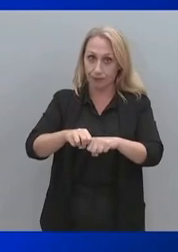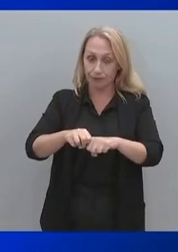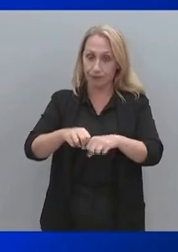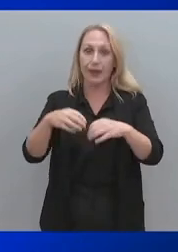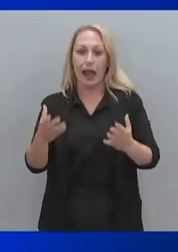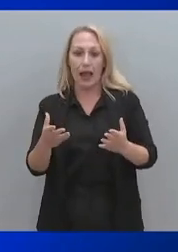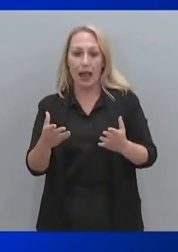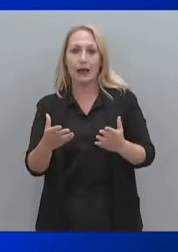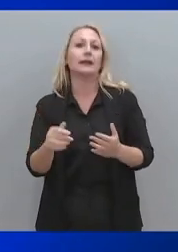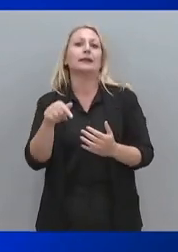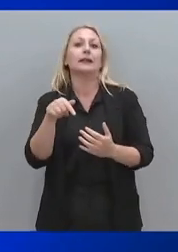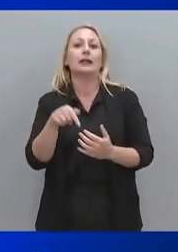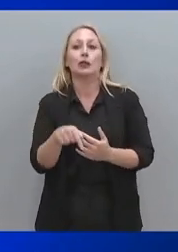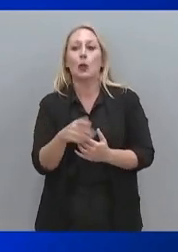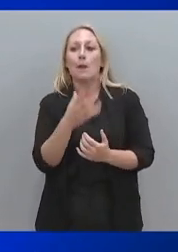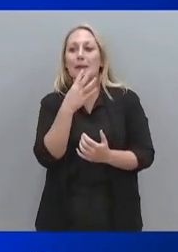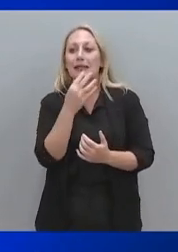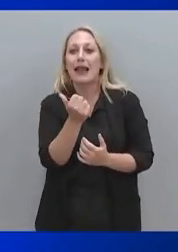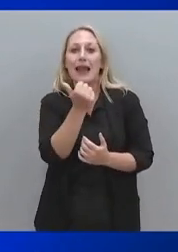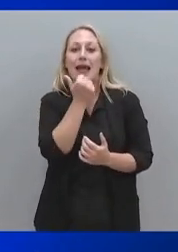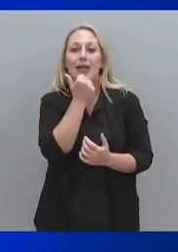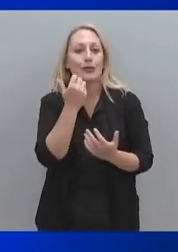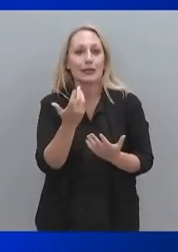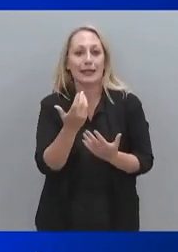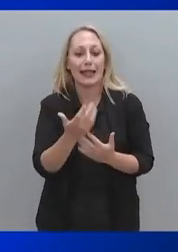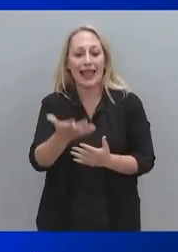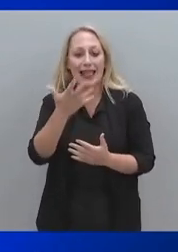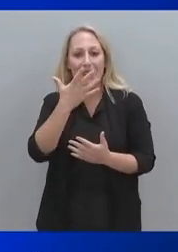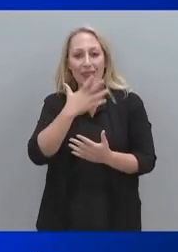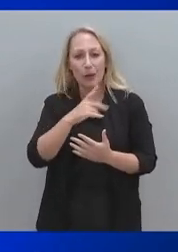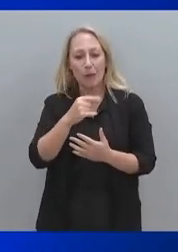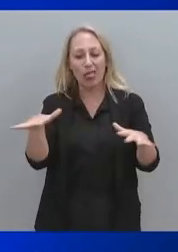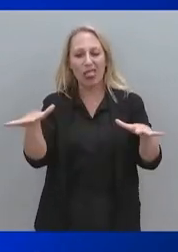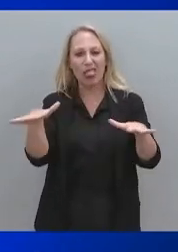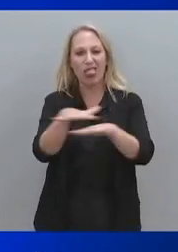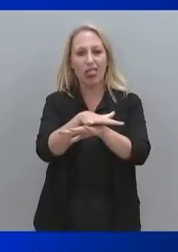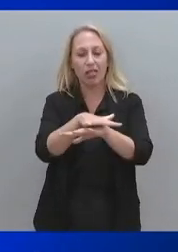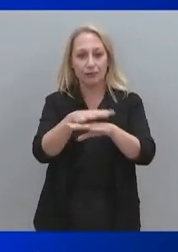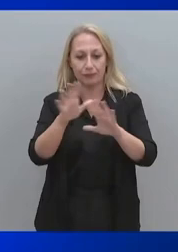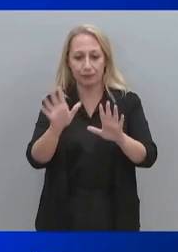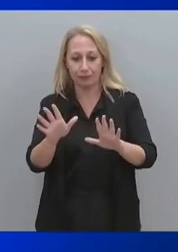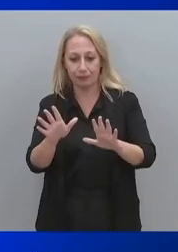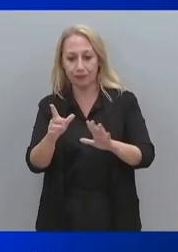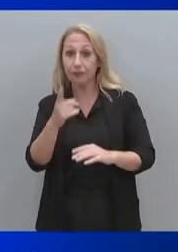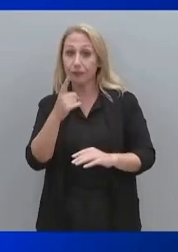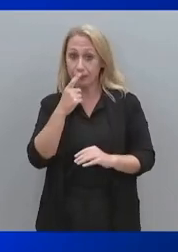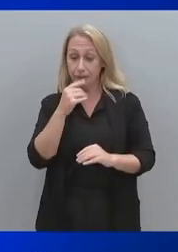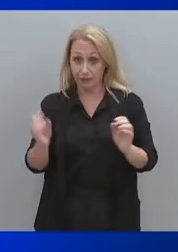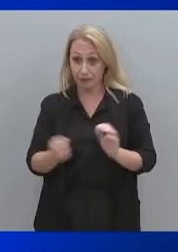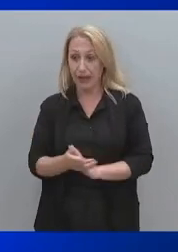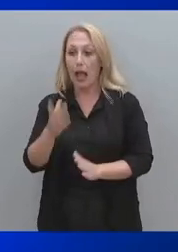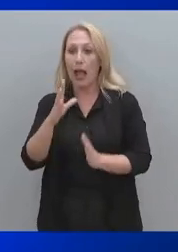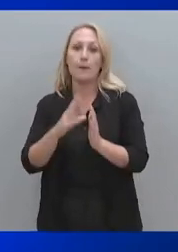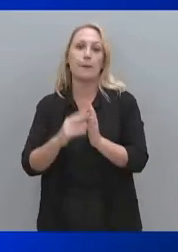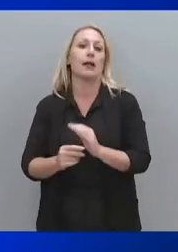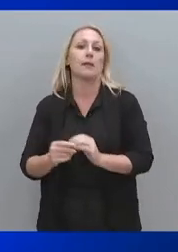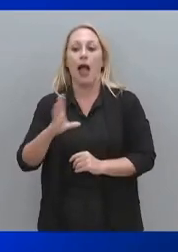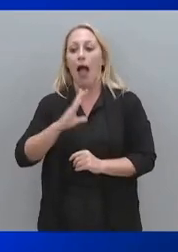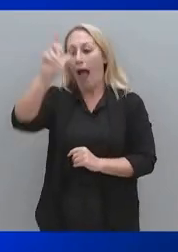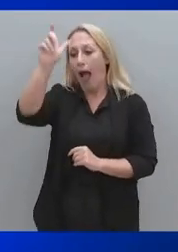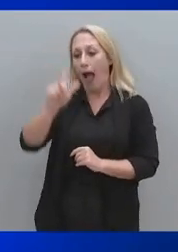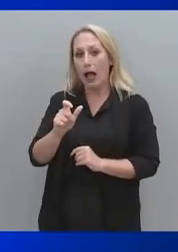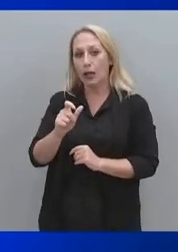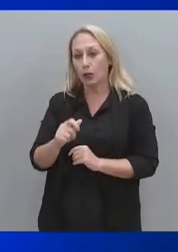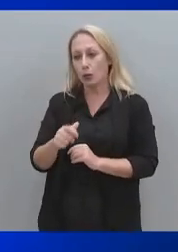να επιδιώκουμε μία συνειδητή σύγχυση μεταξύ των νόμων επισυνδέσεων και της χρήσης παράνομων